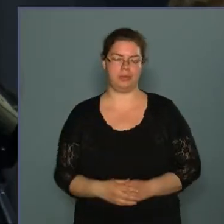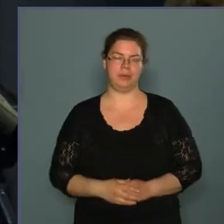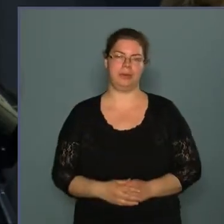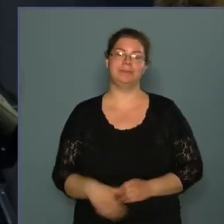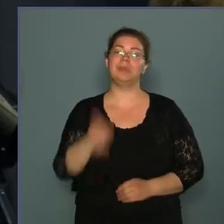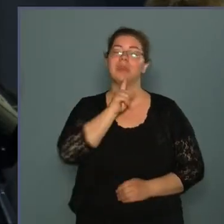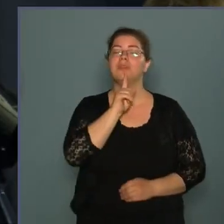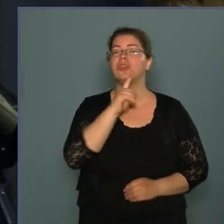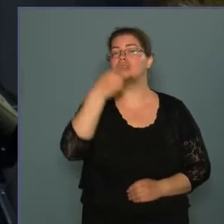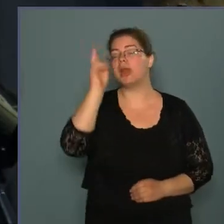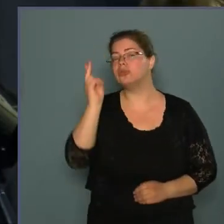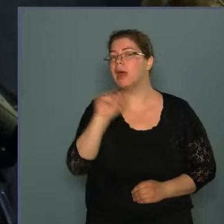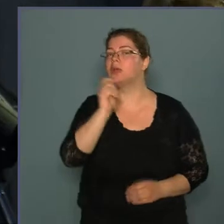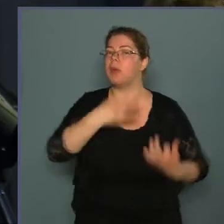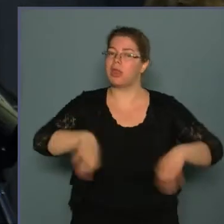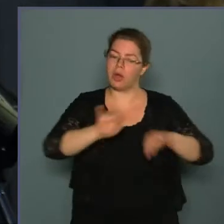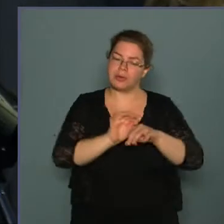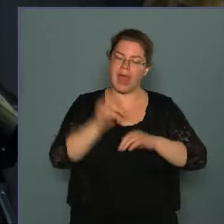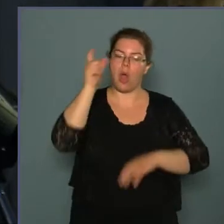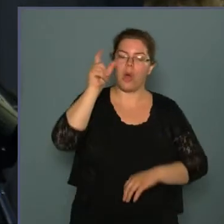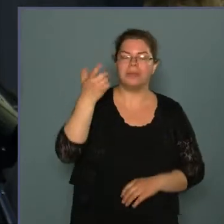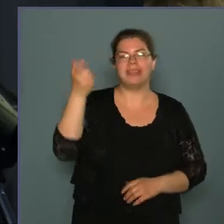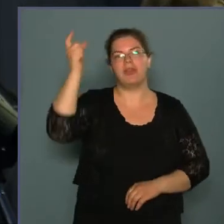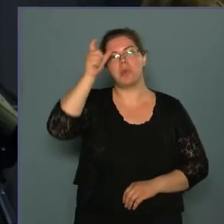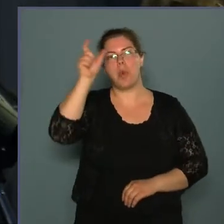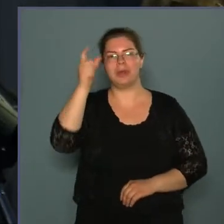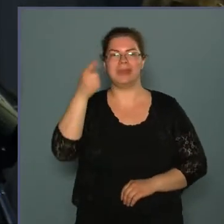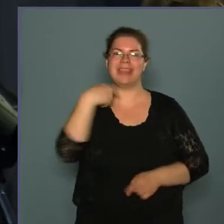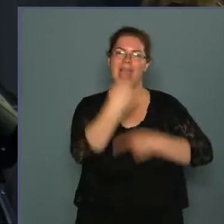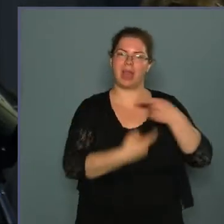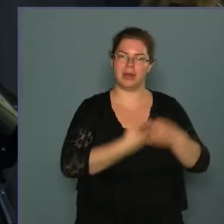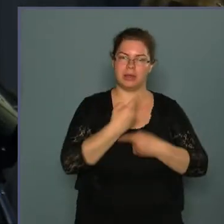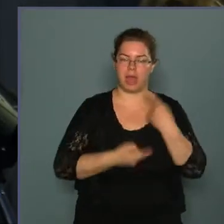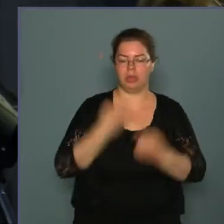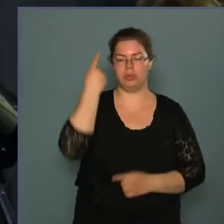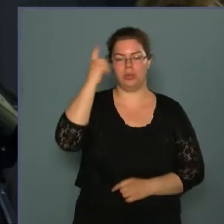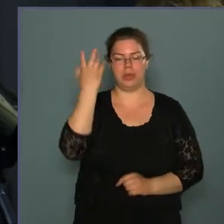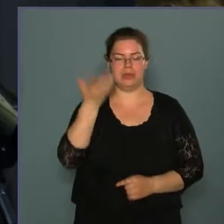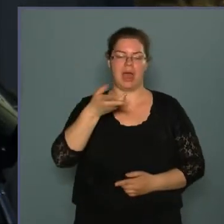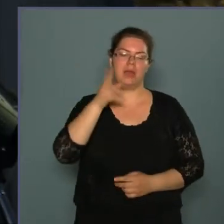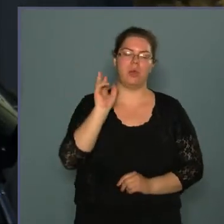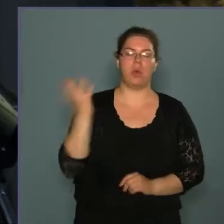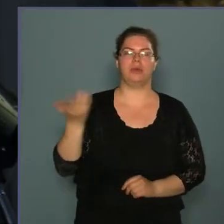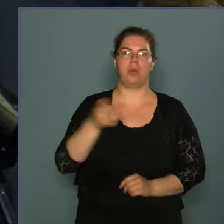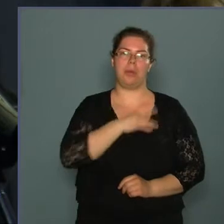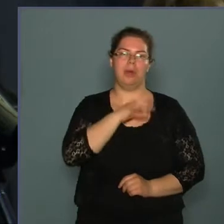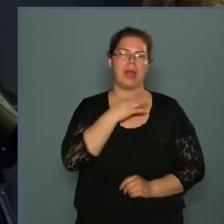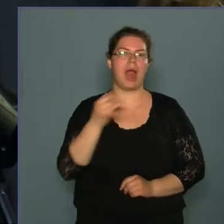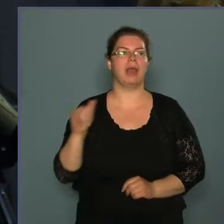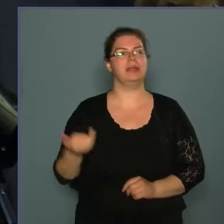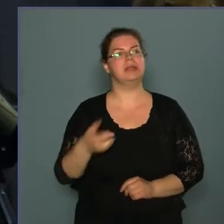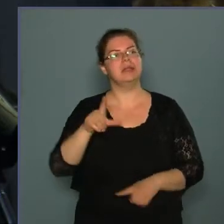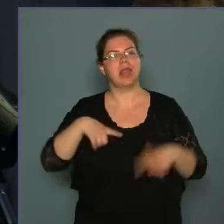Magyarország Őrmény, illetve Őrmény eredett tudatát őrző polgárai lélekszámukat és